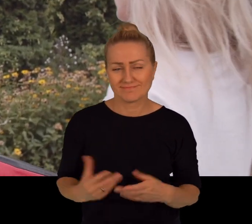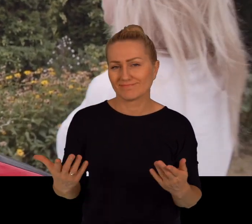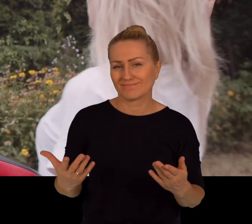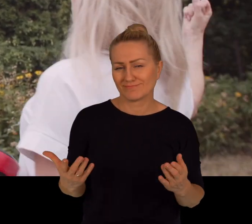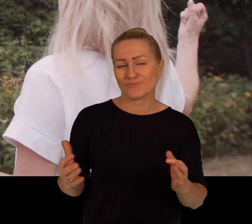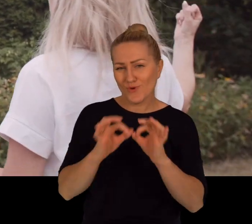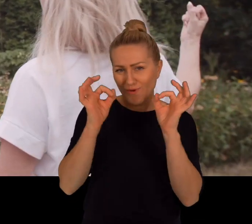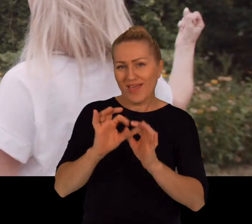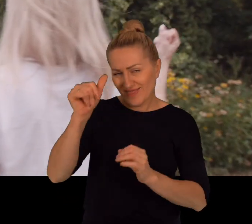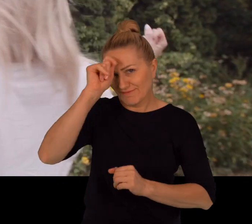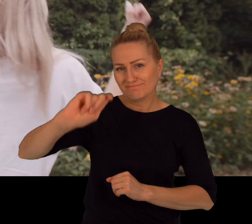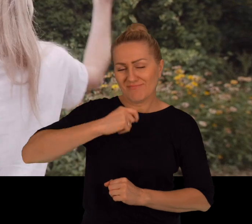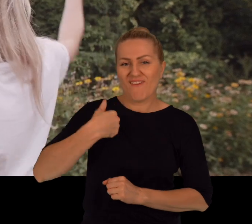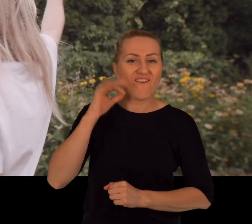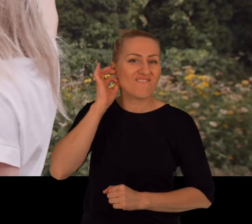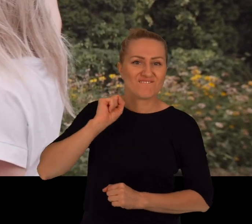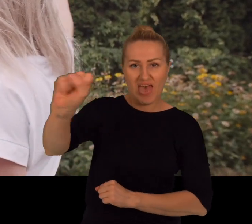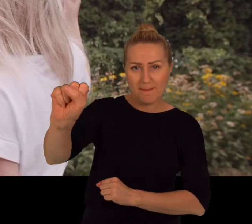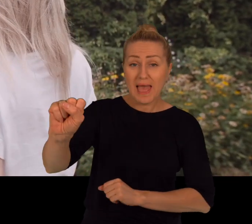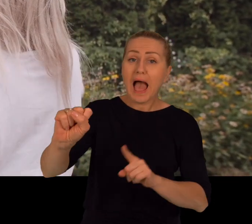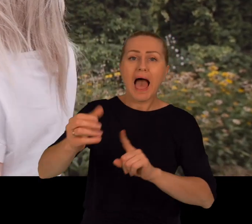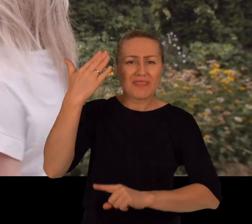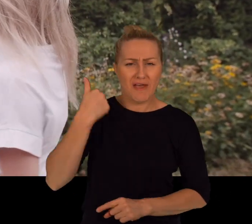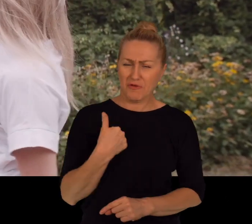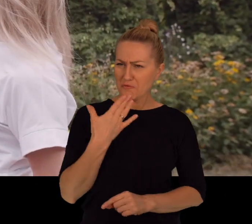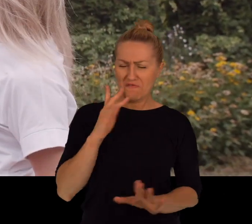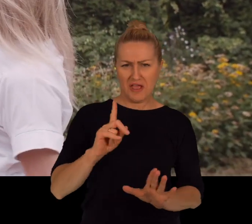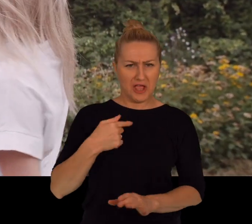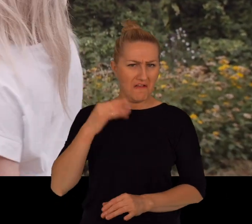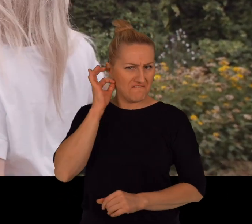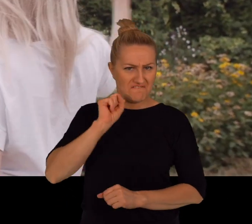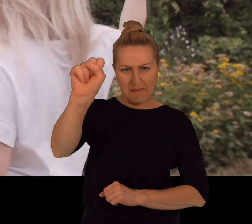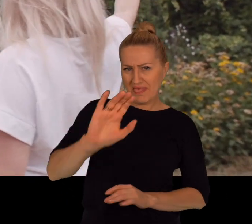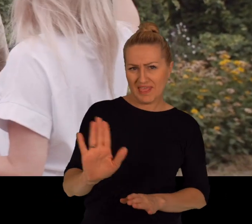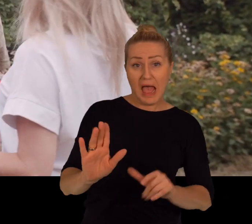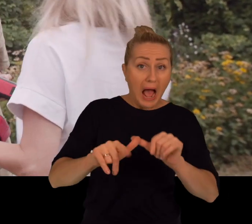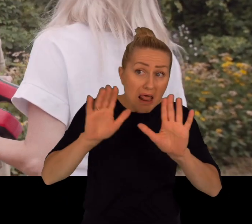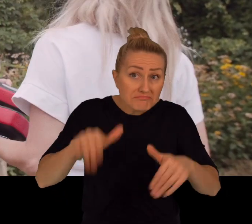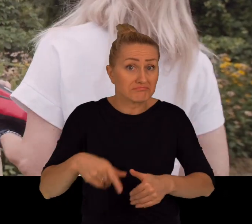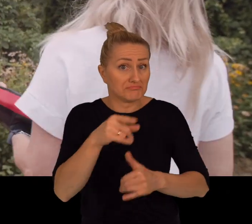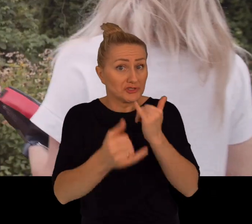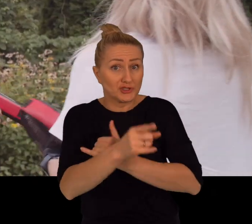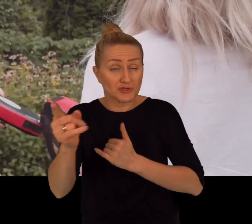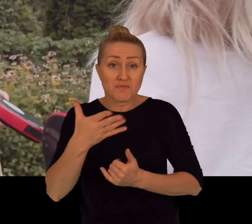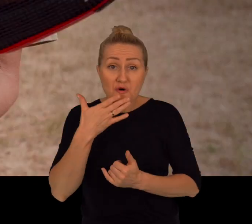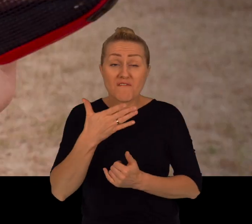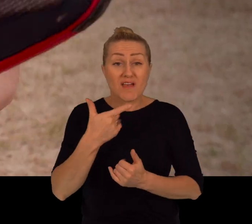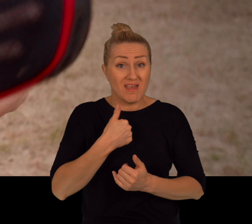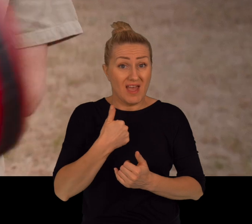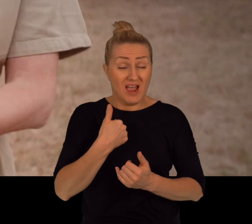No w ogóle, no to tak, nazywają mnie feministką, ale kiedyś mówiłam, że nie, nie jestem ja feministką. Ale jeśli to jest